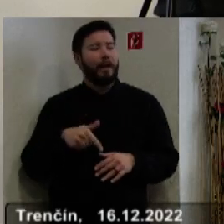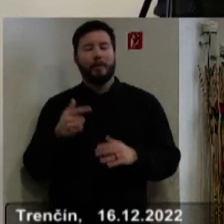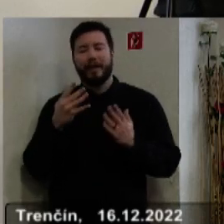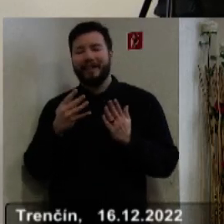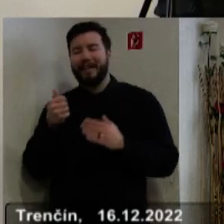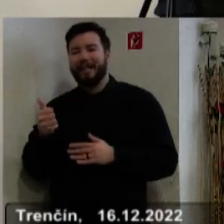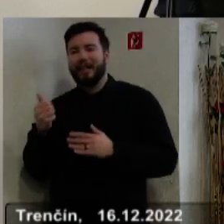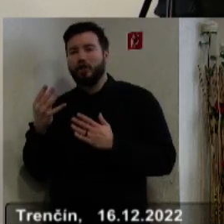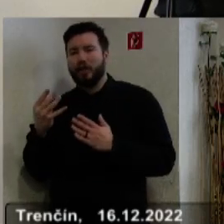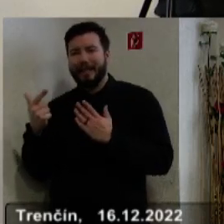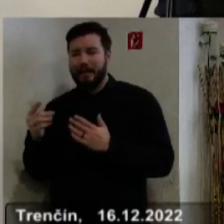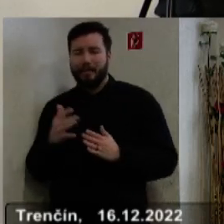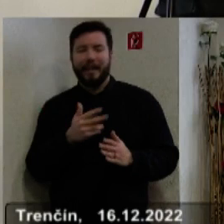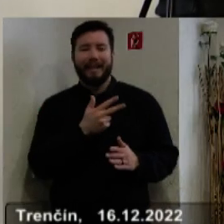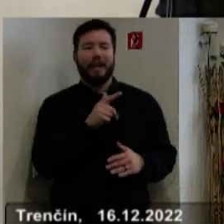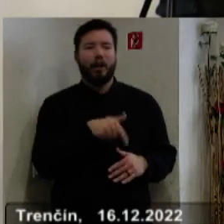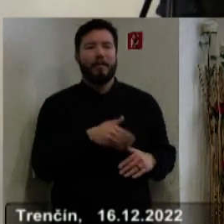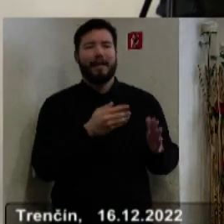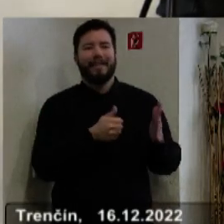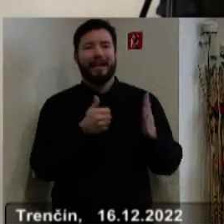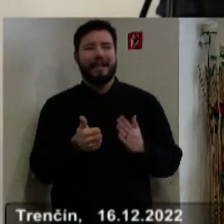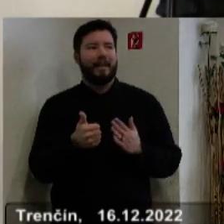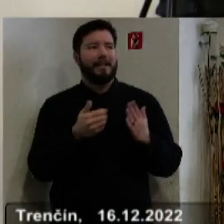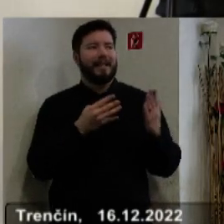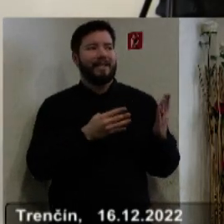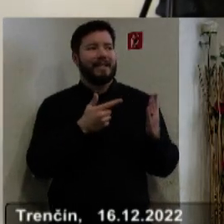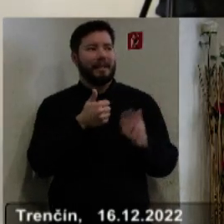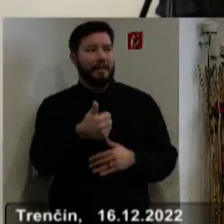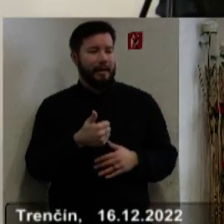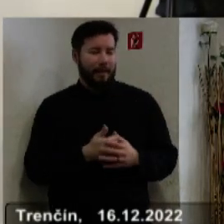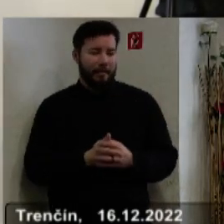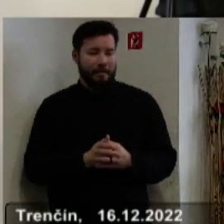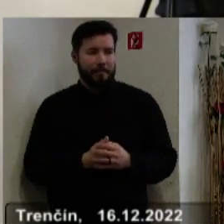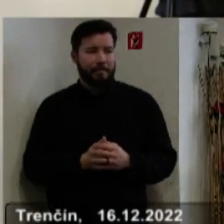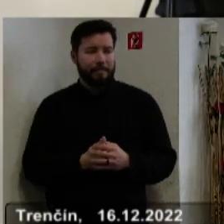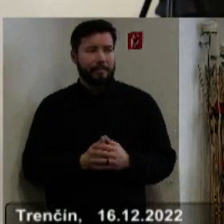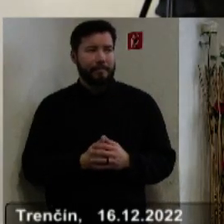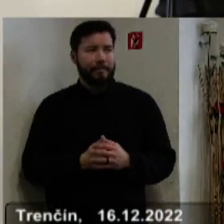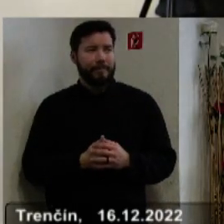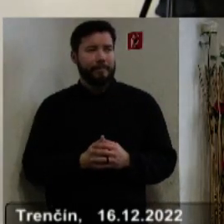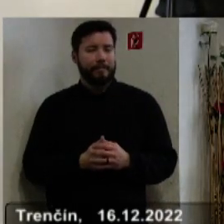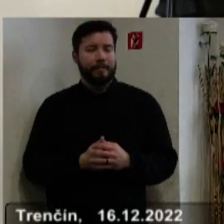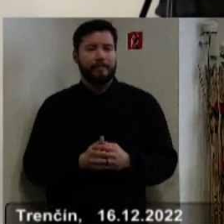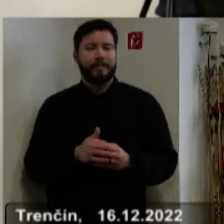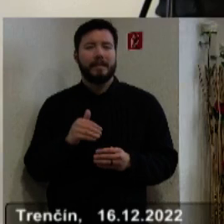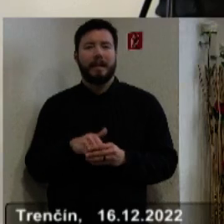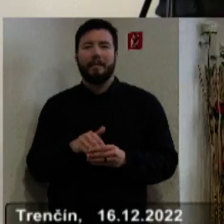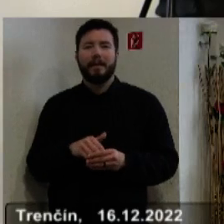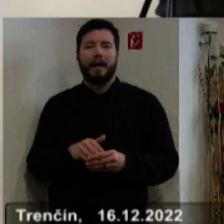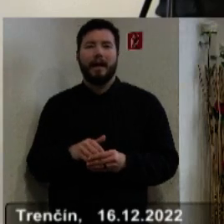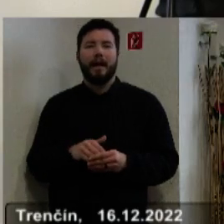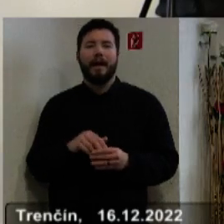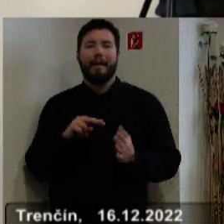4 7, ale 3 lomeno 1 9 4 1. 1 9 7 1 1 9 7 1. Čiže nemení sa nič